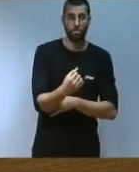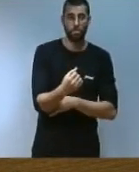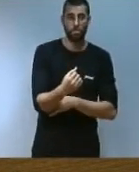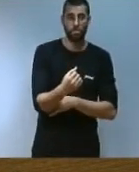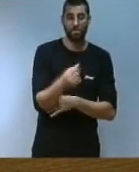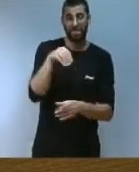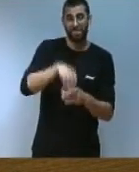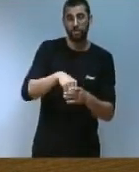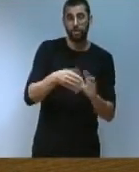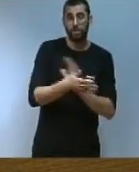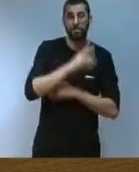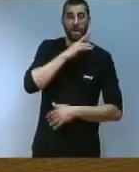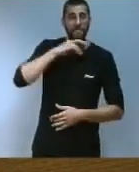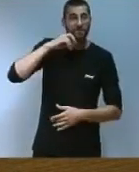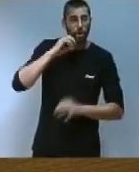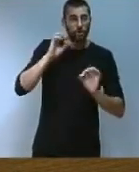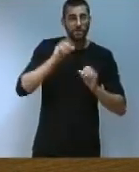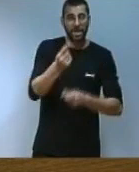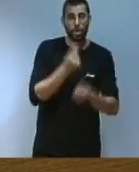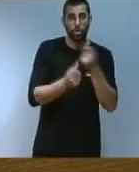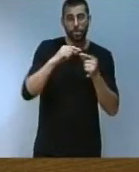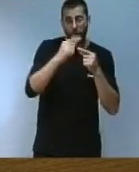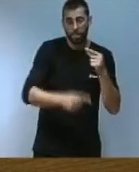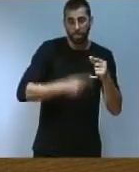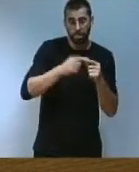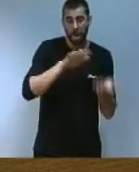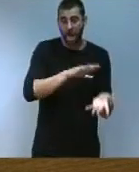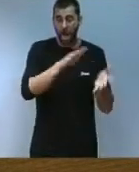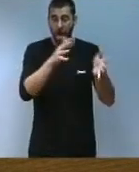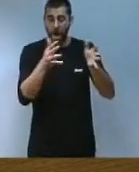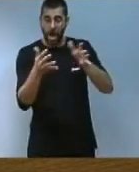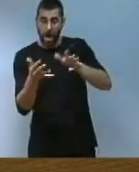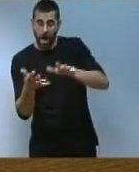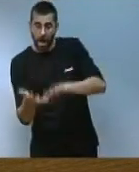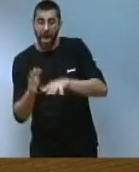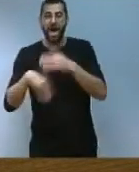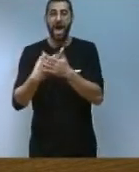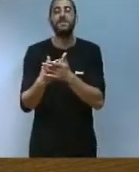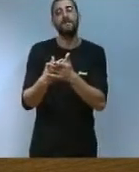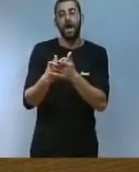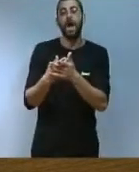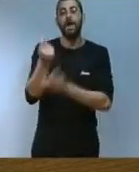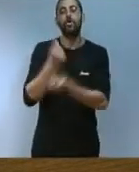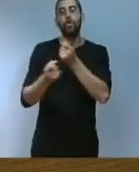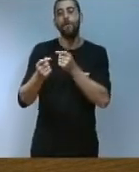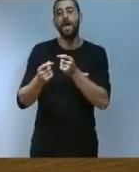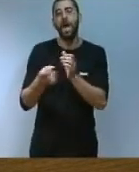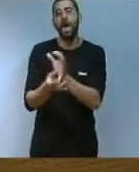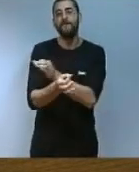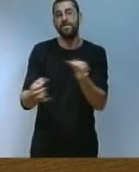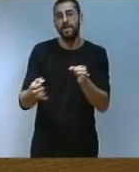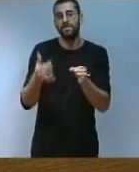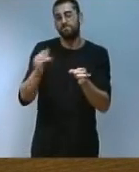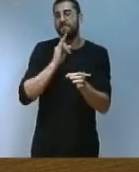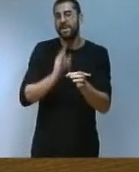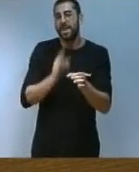principis de l'economia circular en donar suport a la transició fins a una economia eficient en l'ús dels recursos i de baixa emissió de